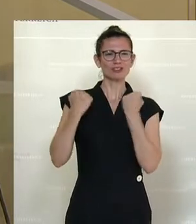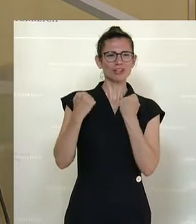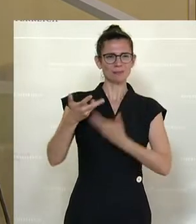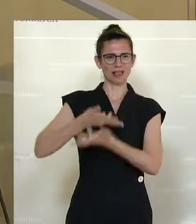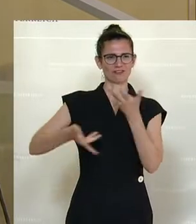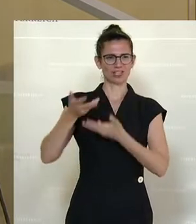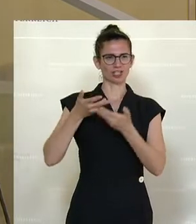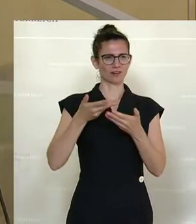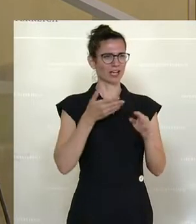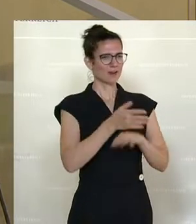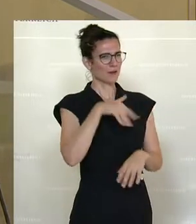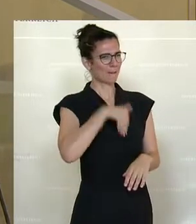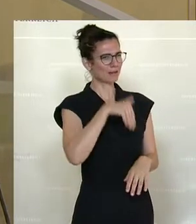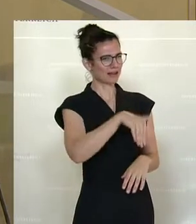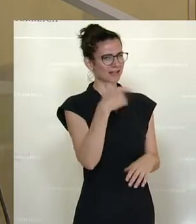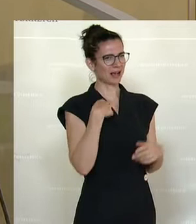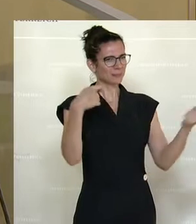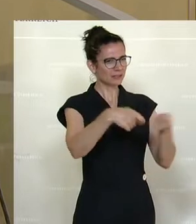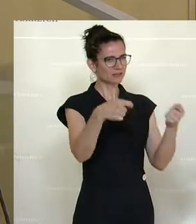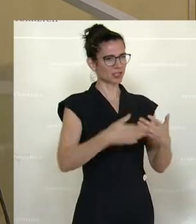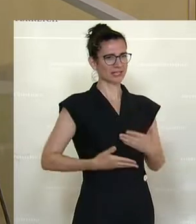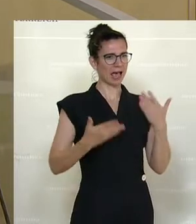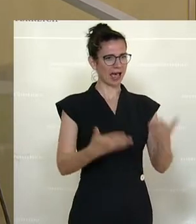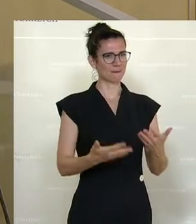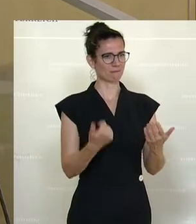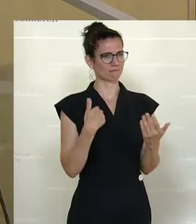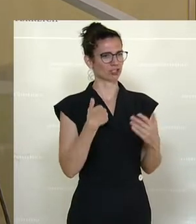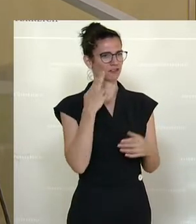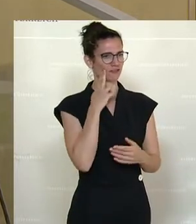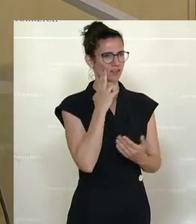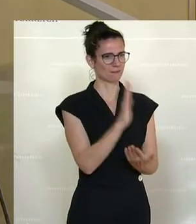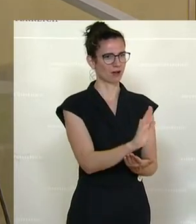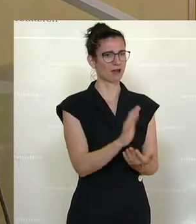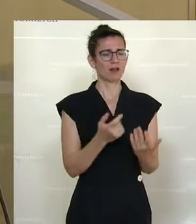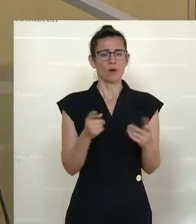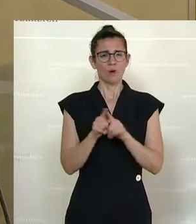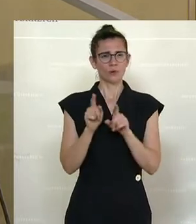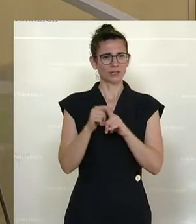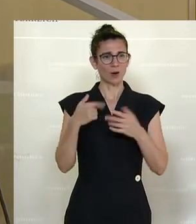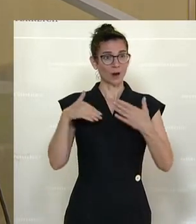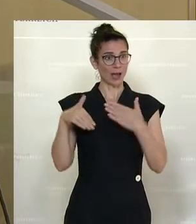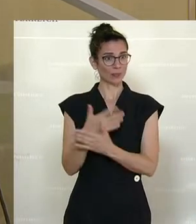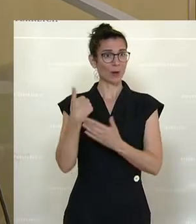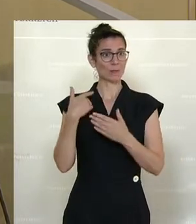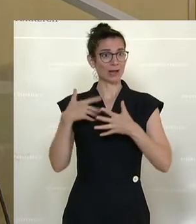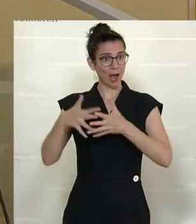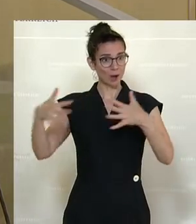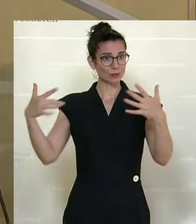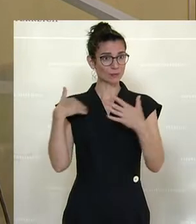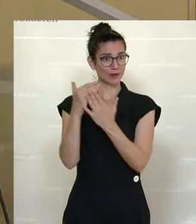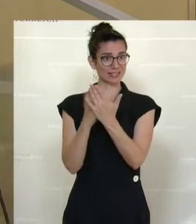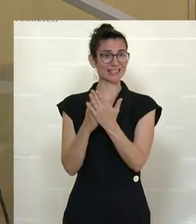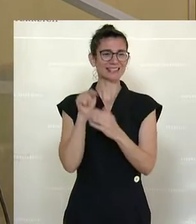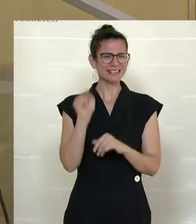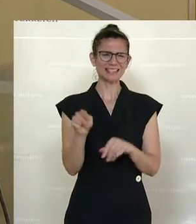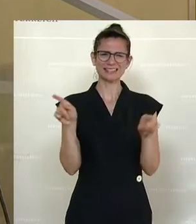Milliardeninvestitionen in die heimischen Betriebe. Vor allem aber ist das Erneuerbare-Ausbau-Gesetz unser Gesetz für die Energiewende. Und ich